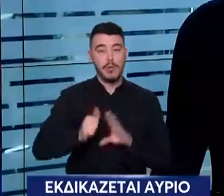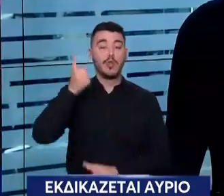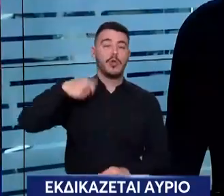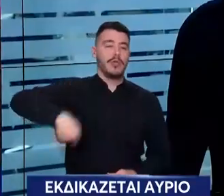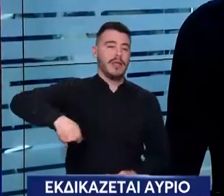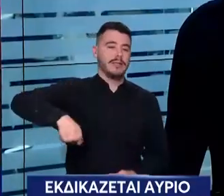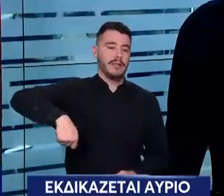Ωραία, πολύ ωραία.